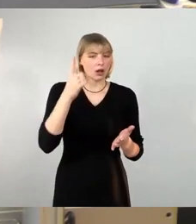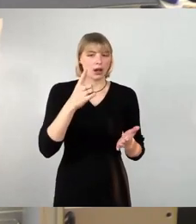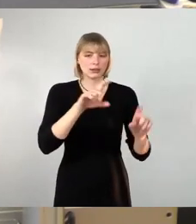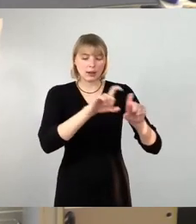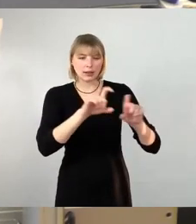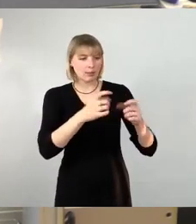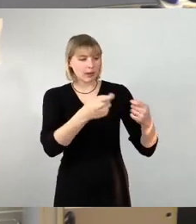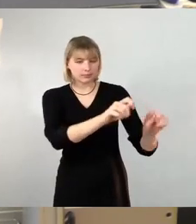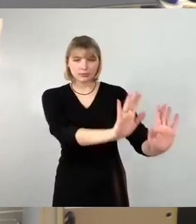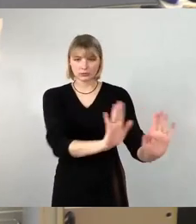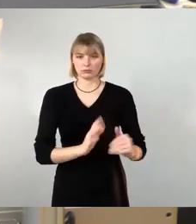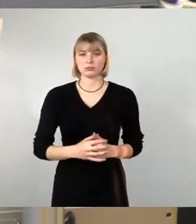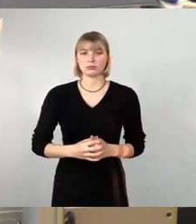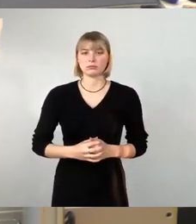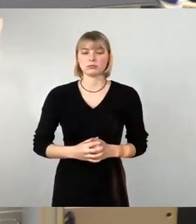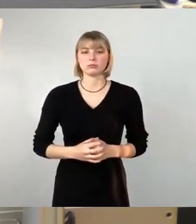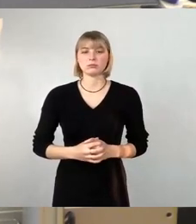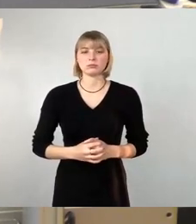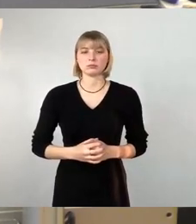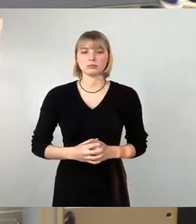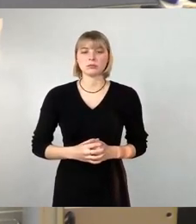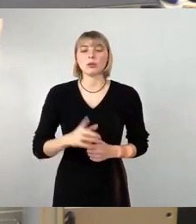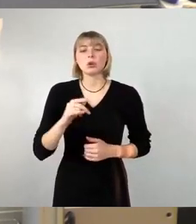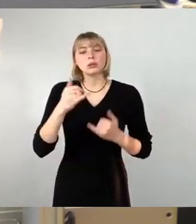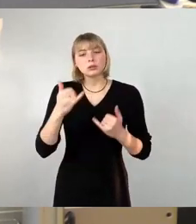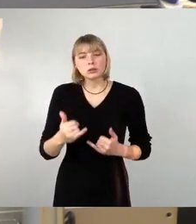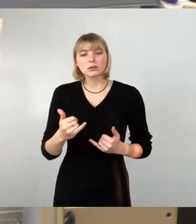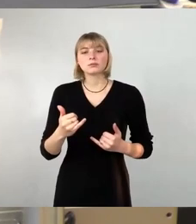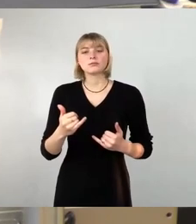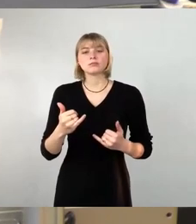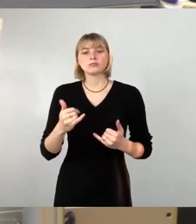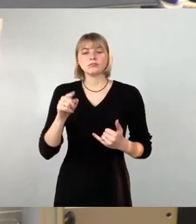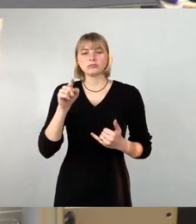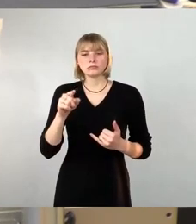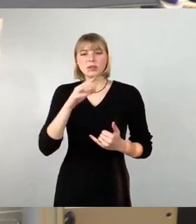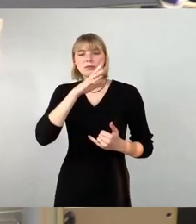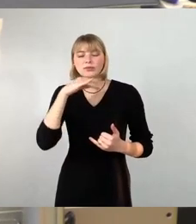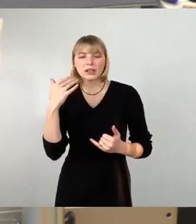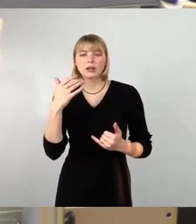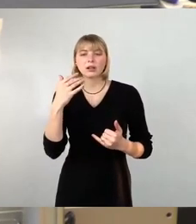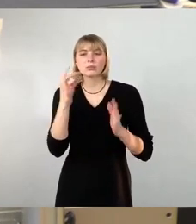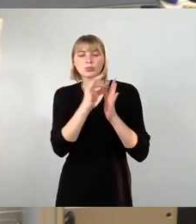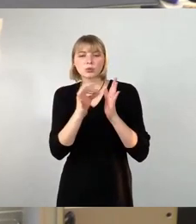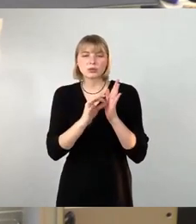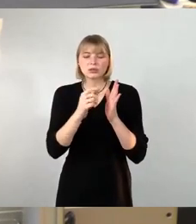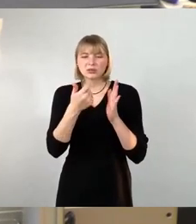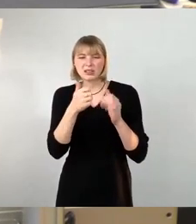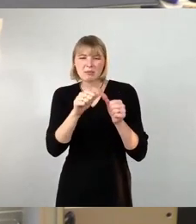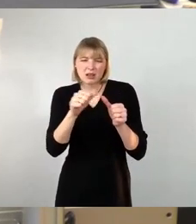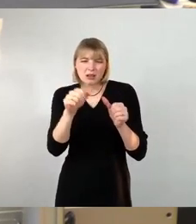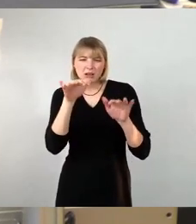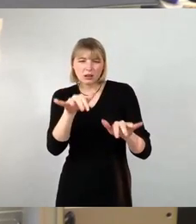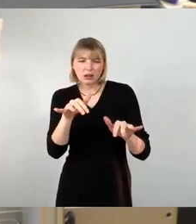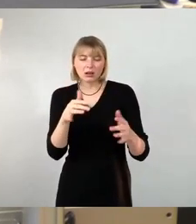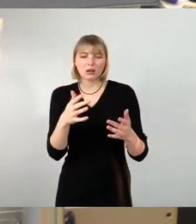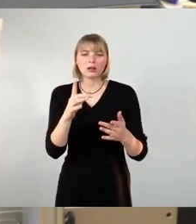Satzungsentwurf der Verwaltung vorliegen und der zeigte doch in vielen Aspekten Mängel, insbesondere bei